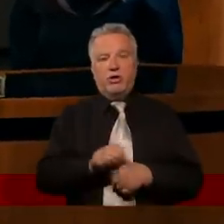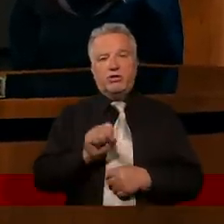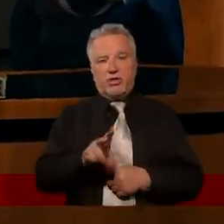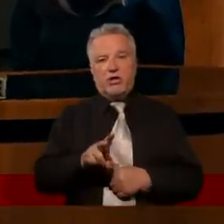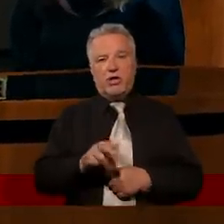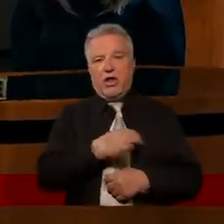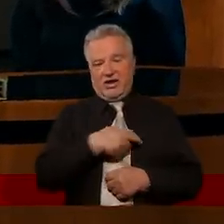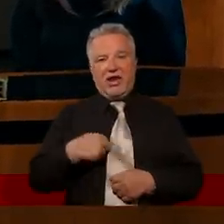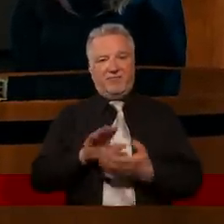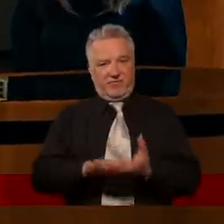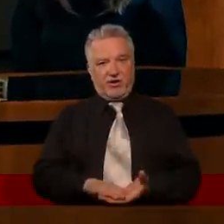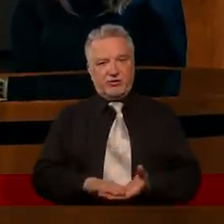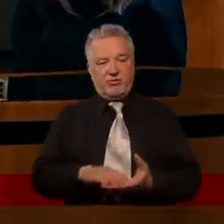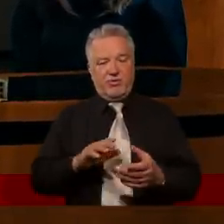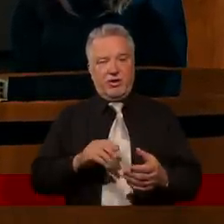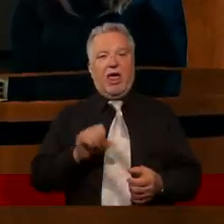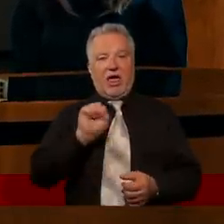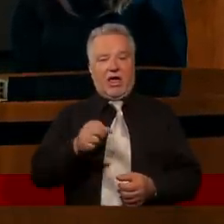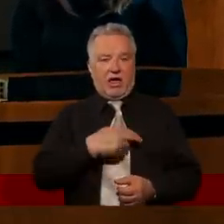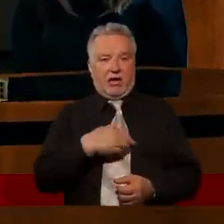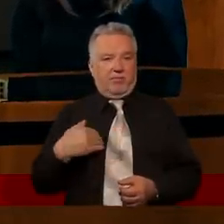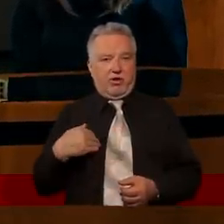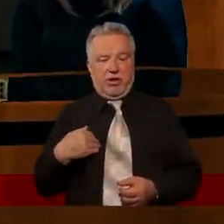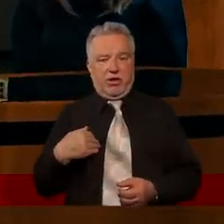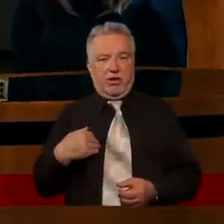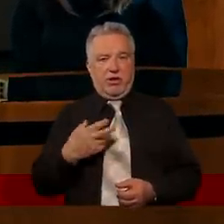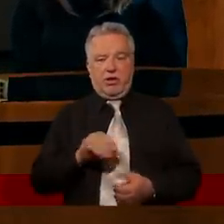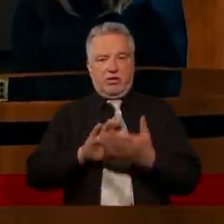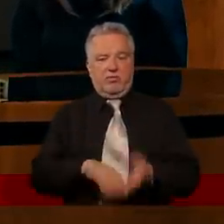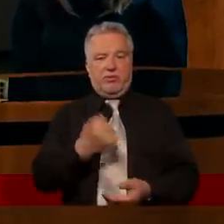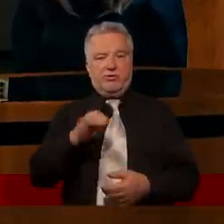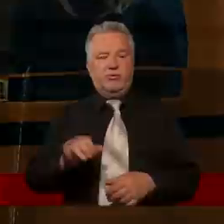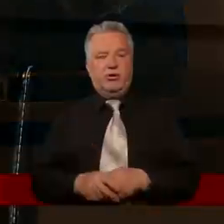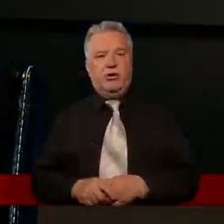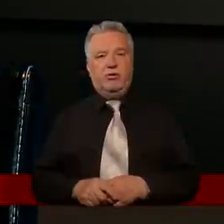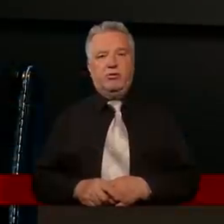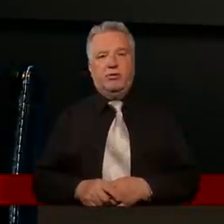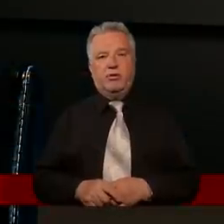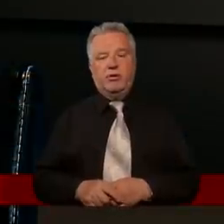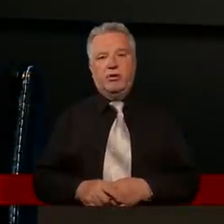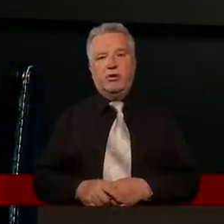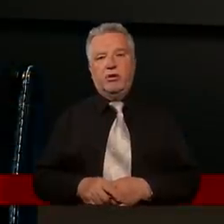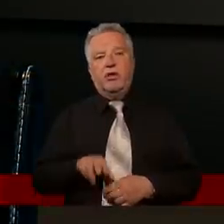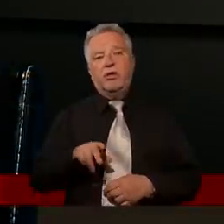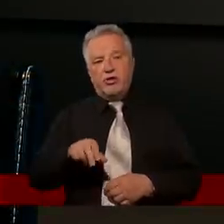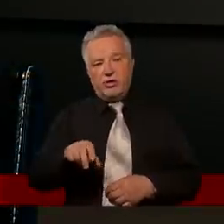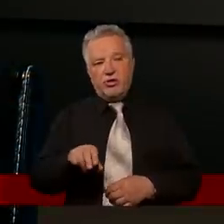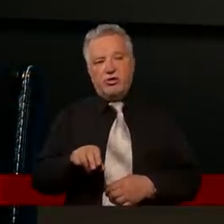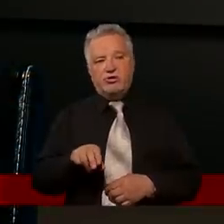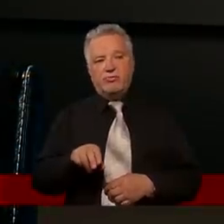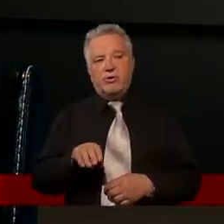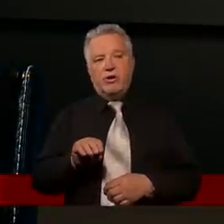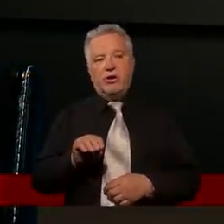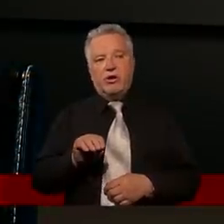a my sobie tak w stosunku do innych, nie będziemy się... No przejdźmy, bo jeszcze mamy chyba